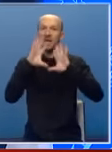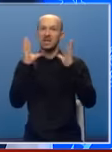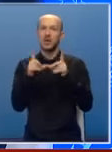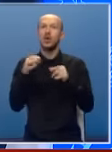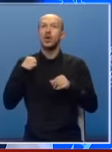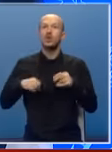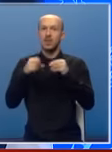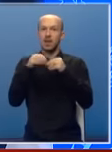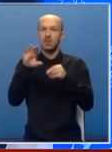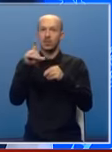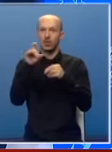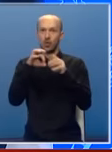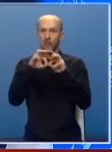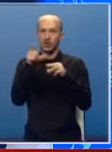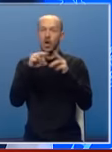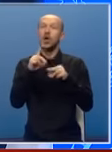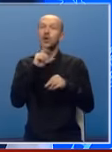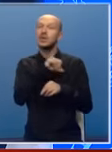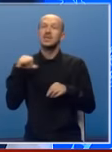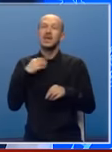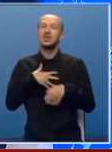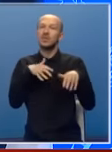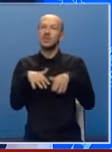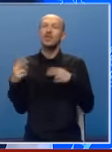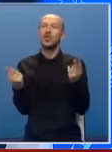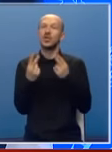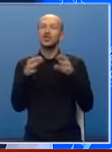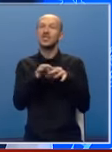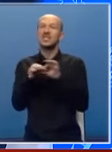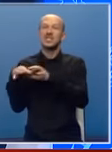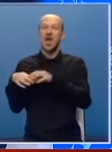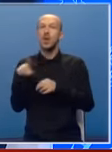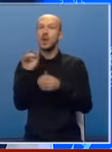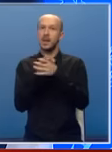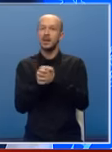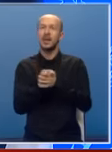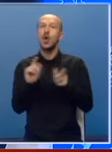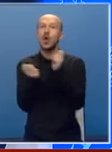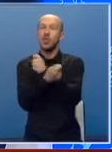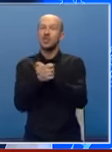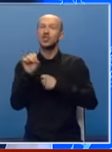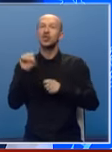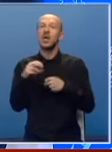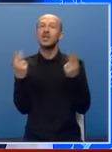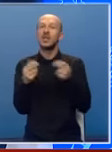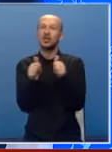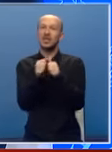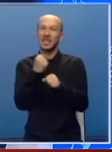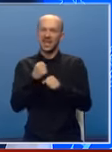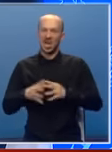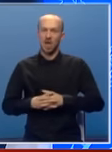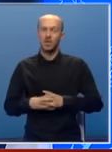gospodina Bičirevća, koji je se sam sasvom zabavio tražeći stalno neprijatelj umjeto da traži saradnike.